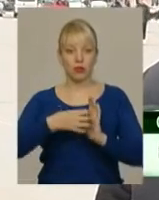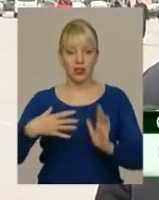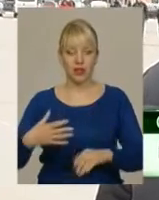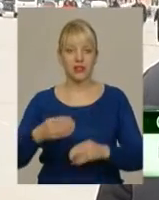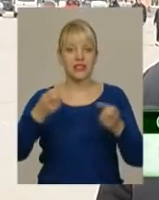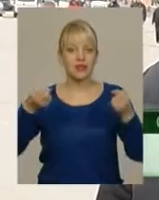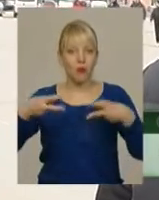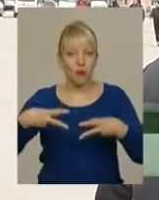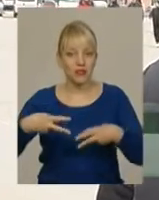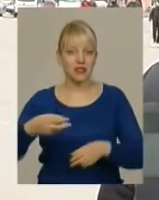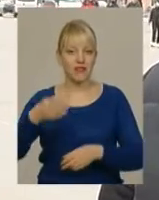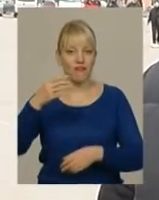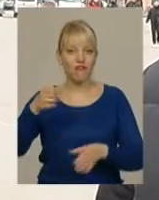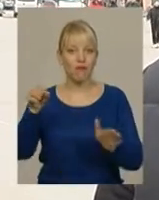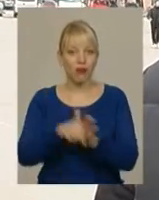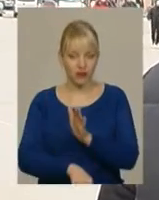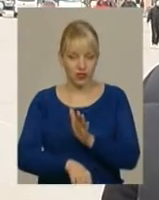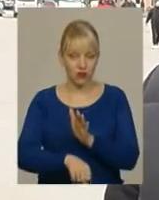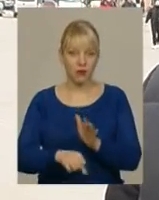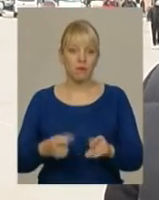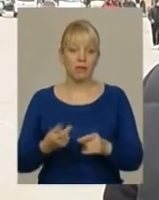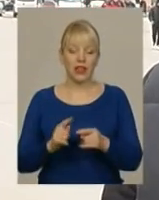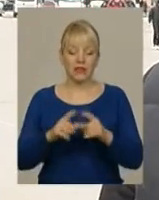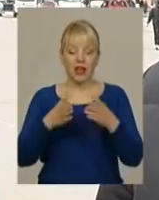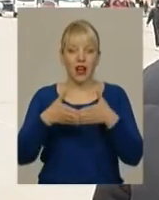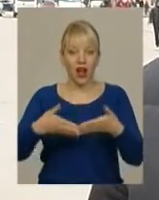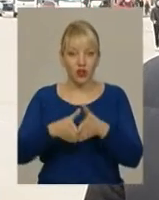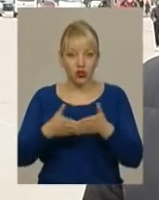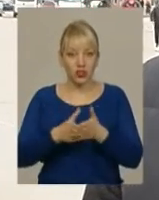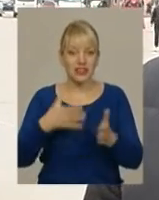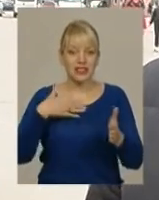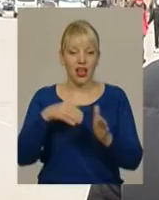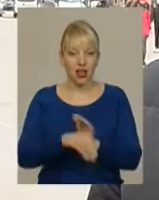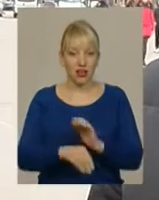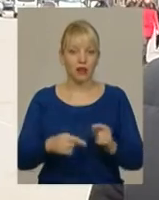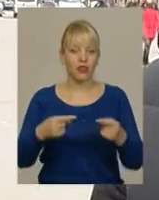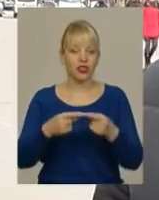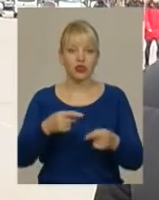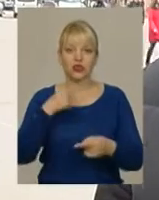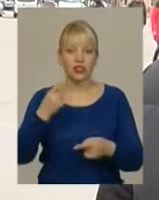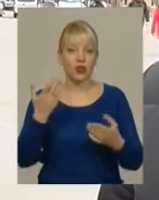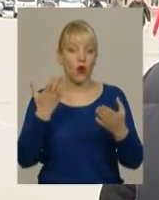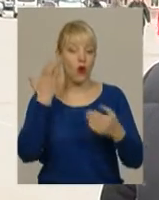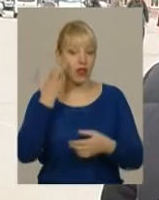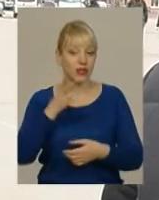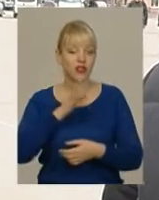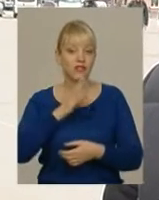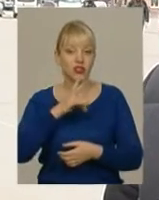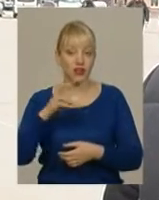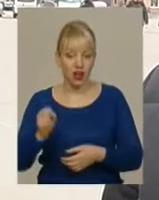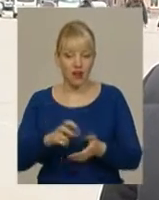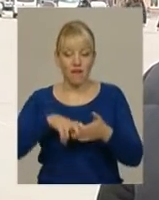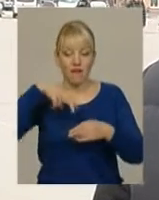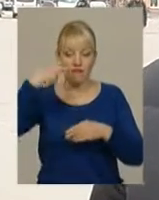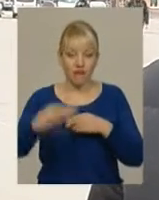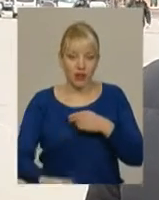умисне вбивство. В карточки загиблої чітко вказано про те, що коли дівчина випала з 9